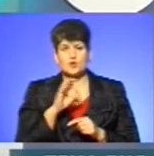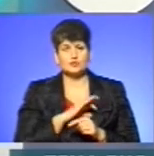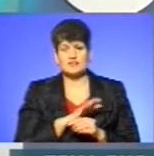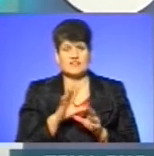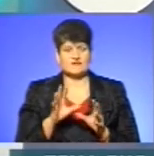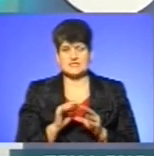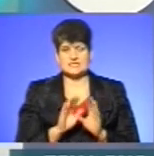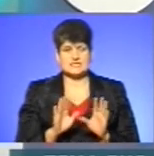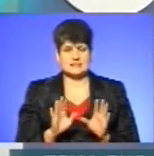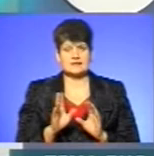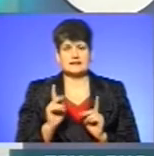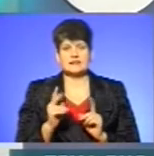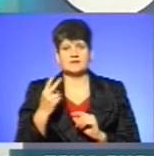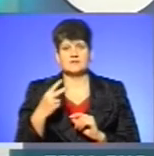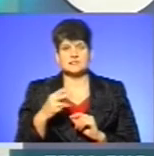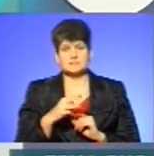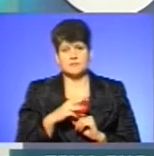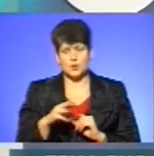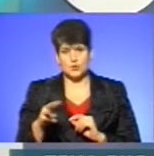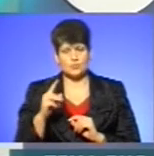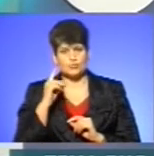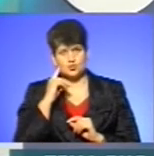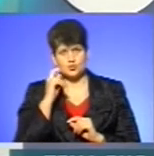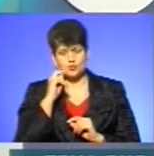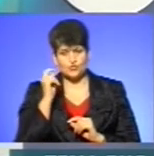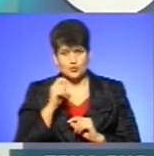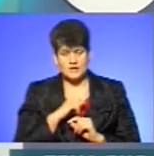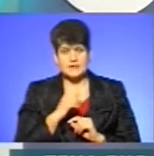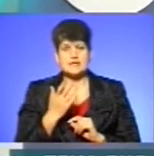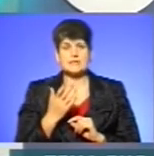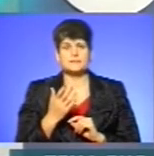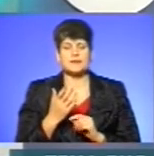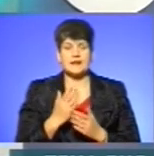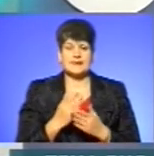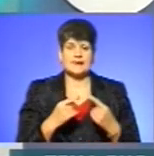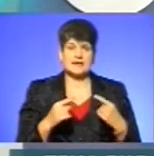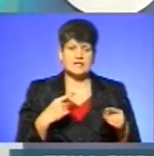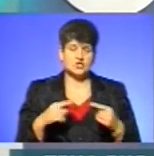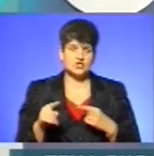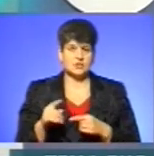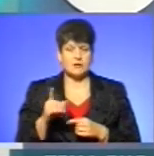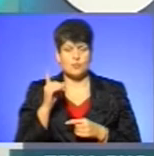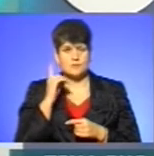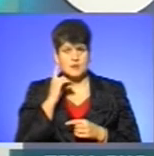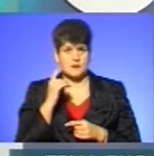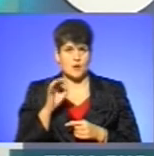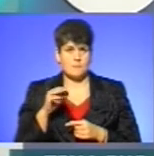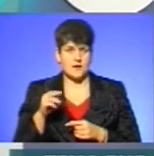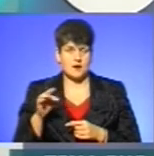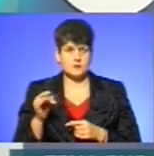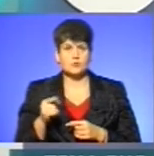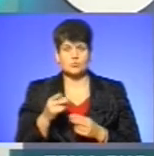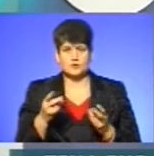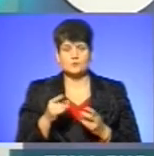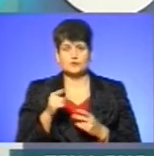лише 20 мільйонів ми почули по Україні, загалом охоплено. Є і інші мобільні оператори. Чи потрібно, щоб і